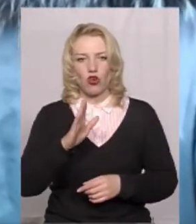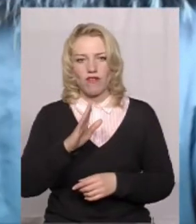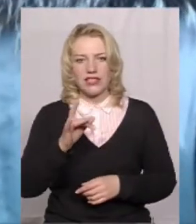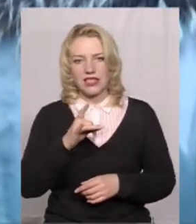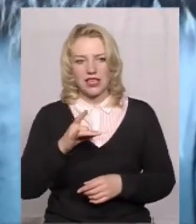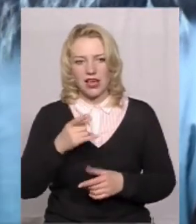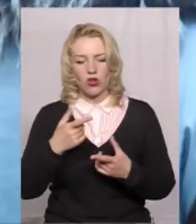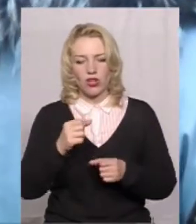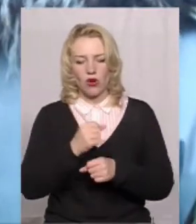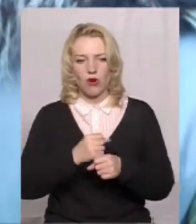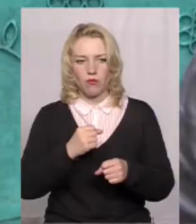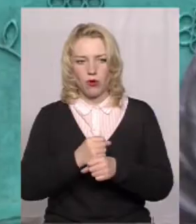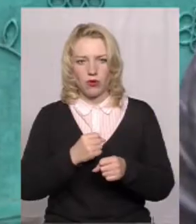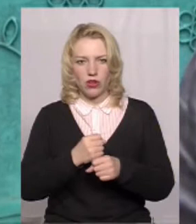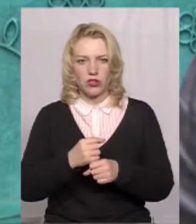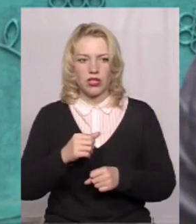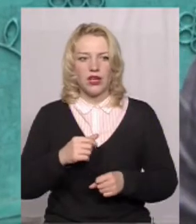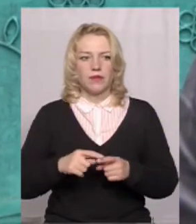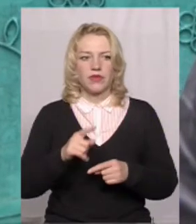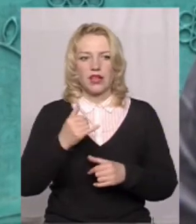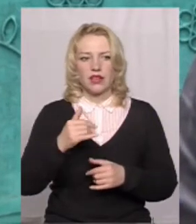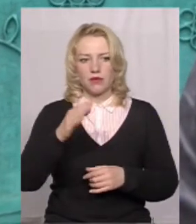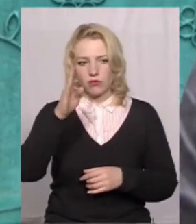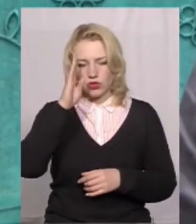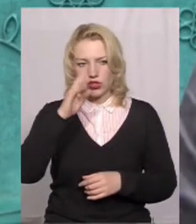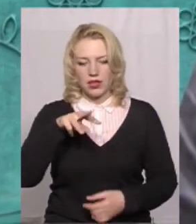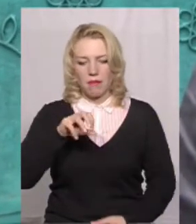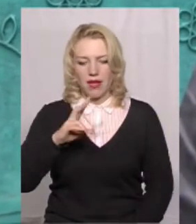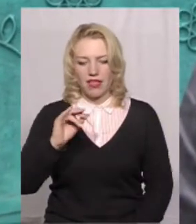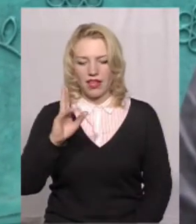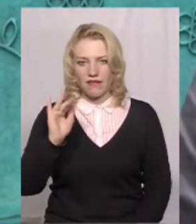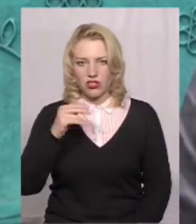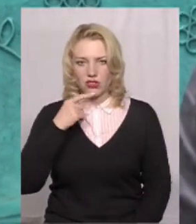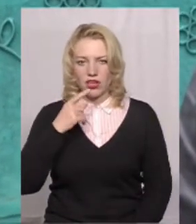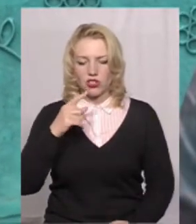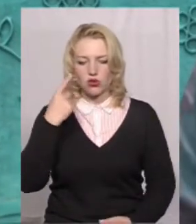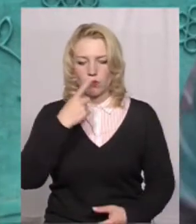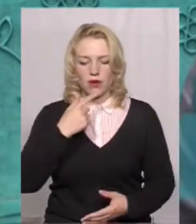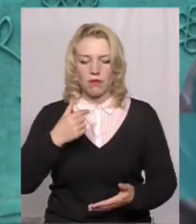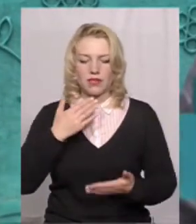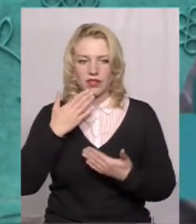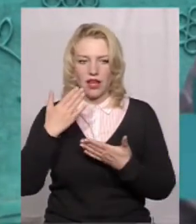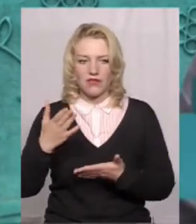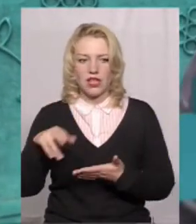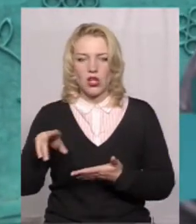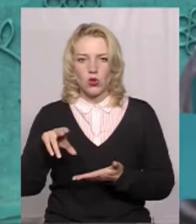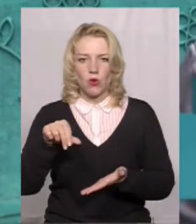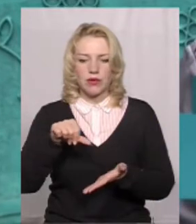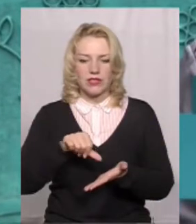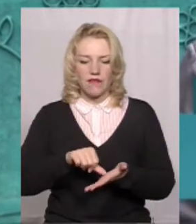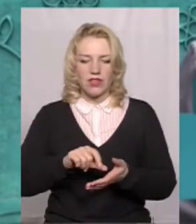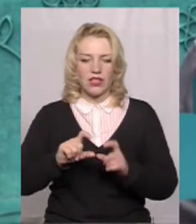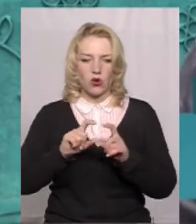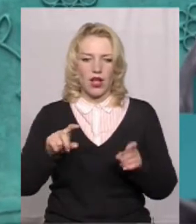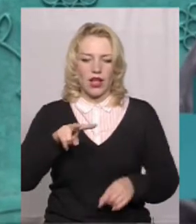Уродженець великого жванчика, нині хмельничанин Андрій Манькевич, каже, особисто звертався до представників компанії. Бачили, Лисецький